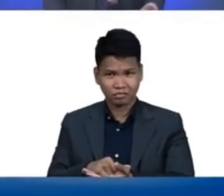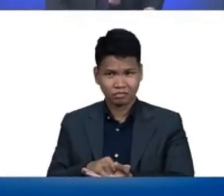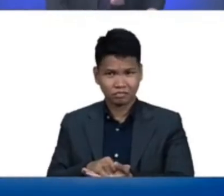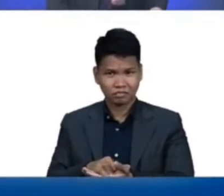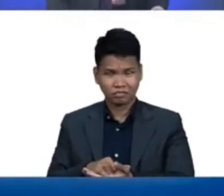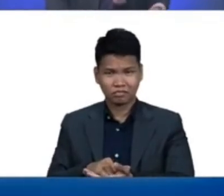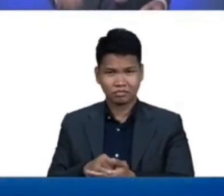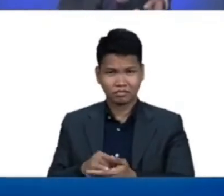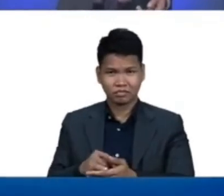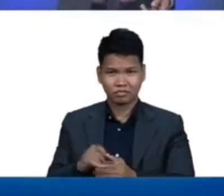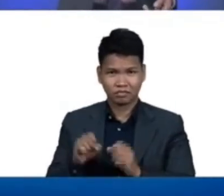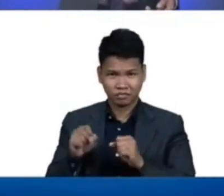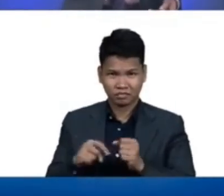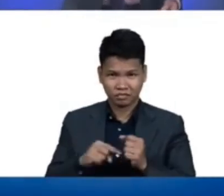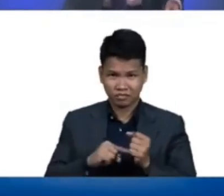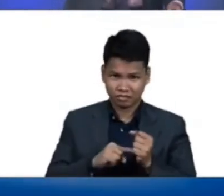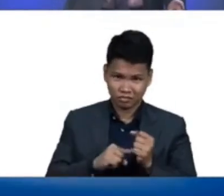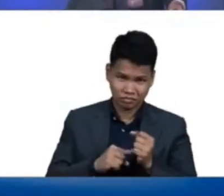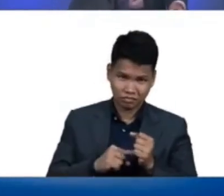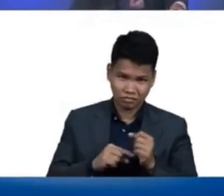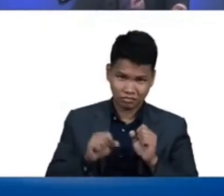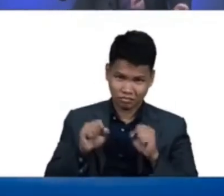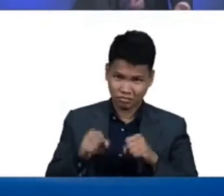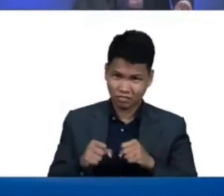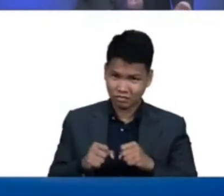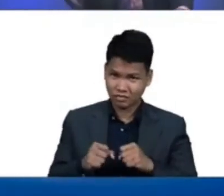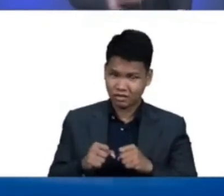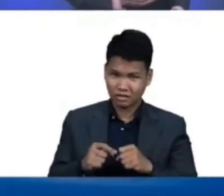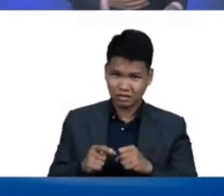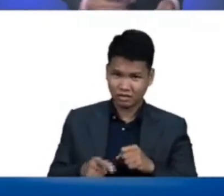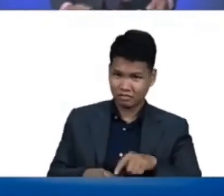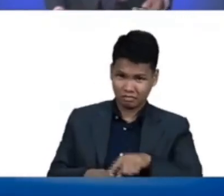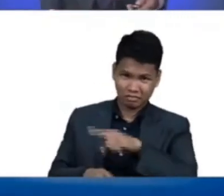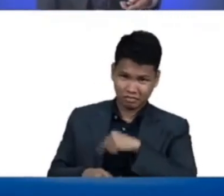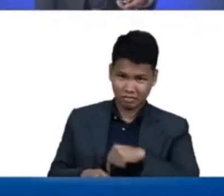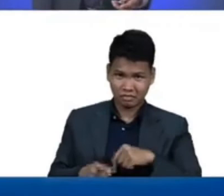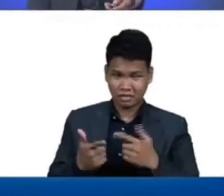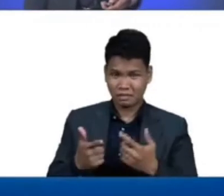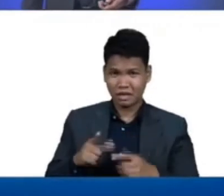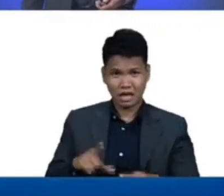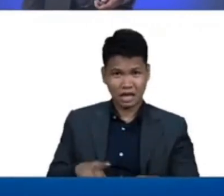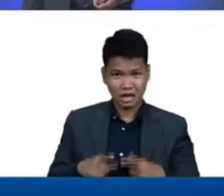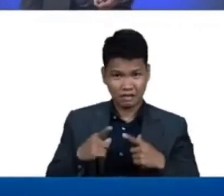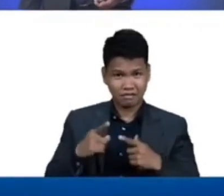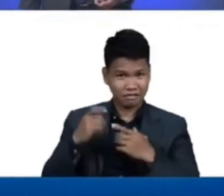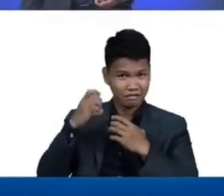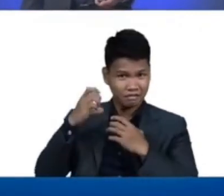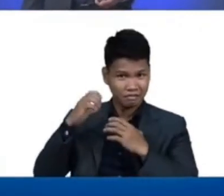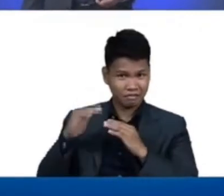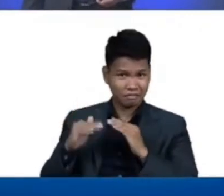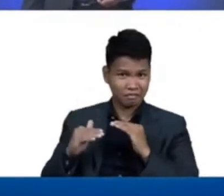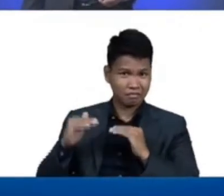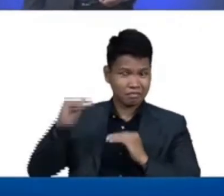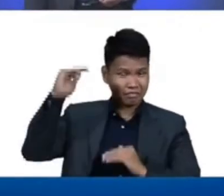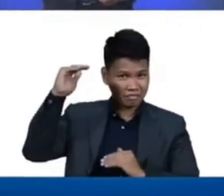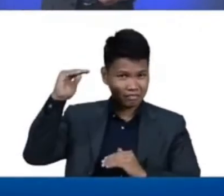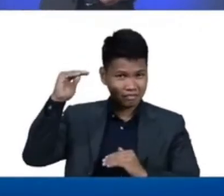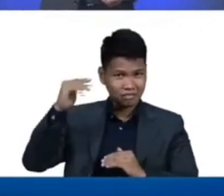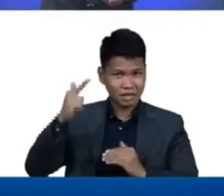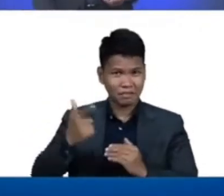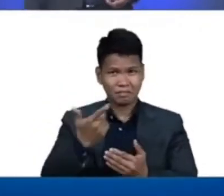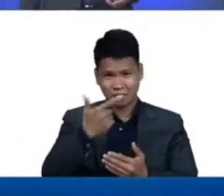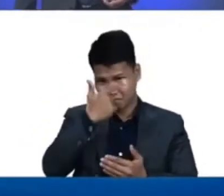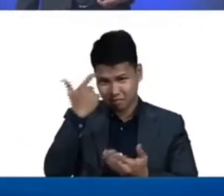hayop ang nagpababa ng life expectancy ng tao pero